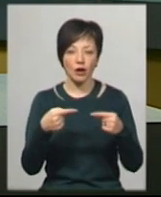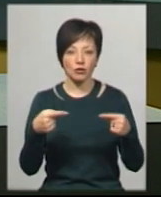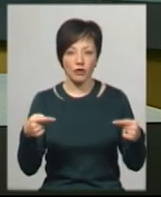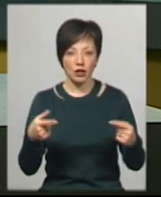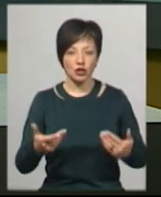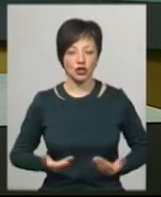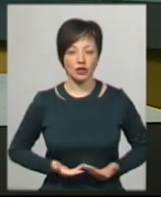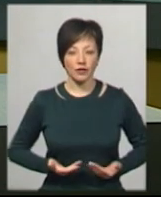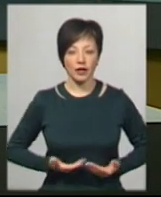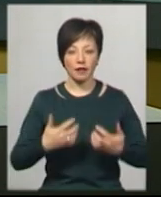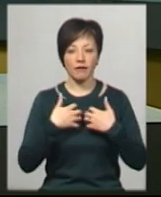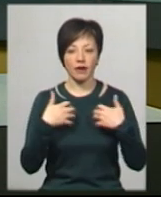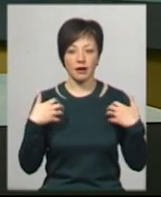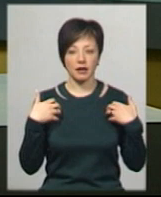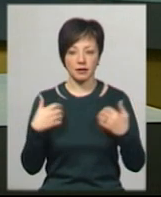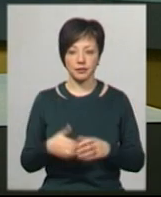та живих тварин.